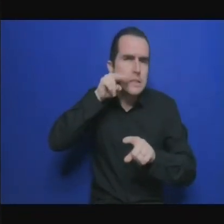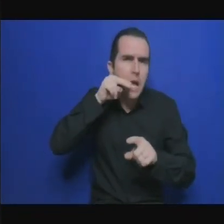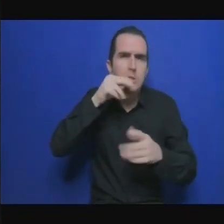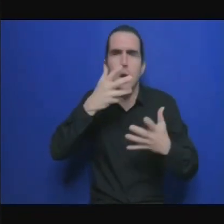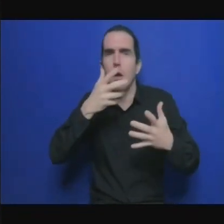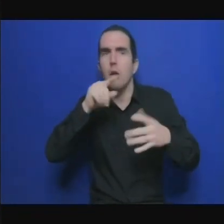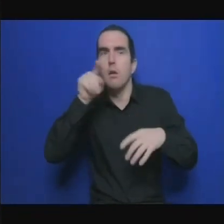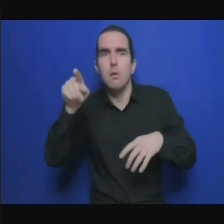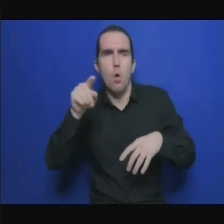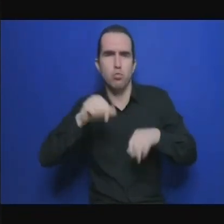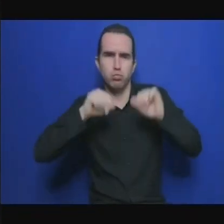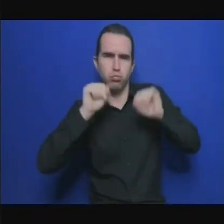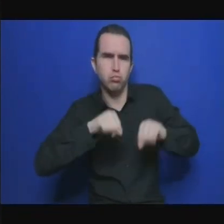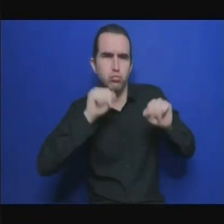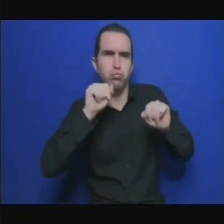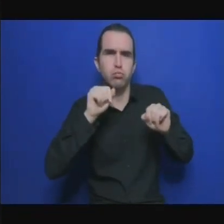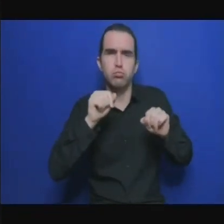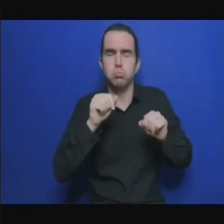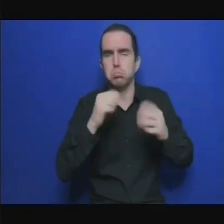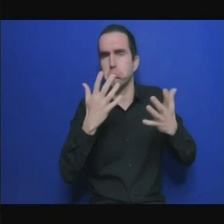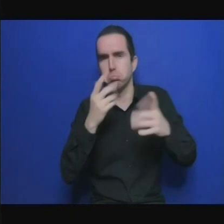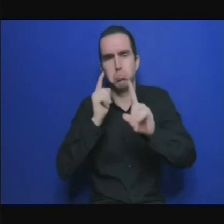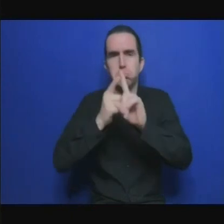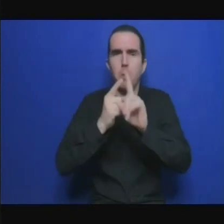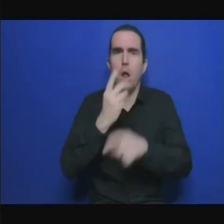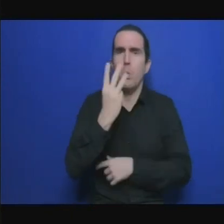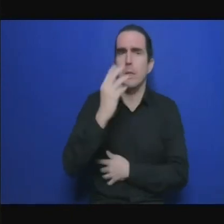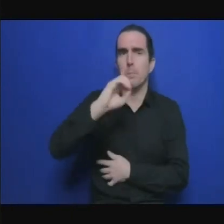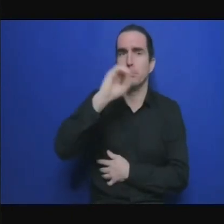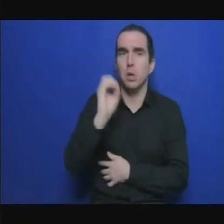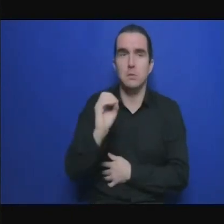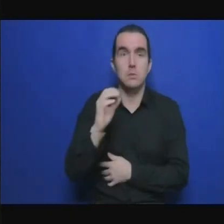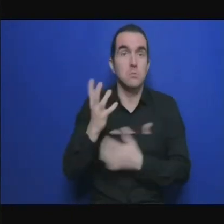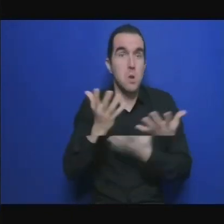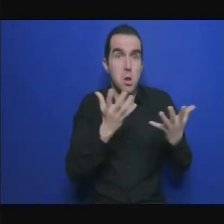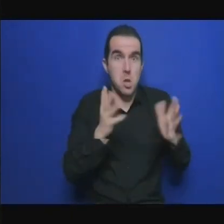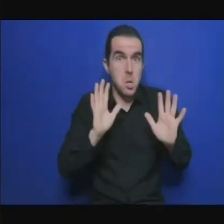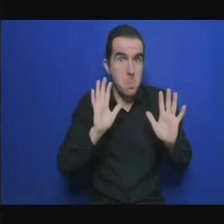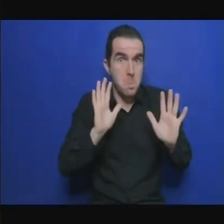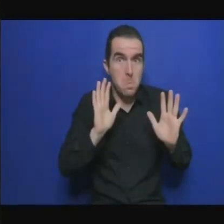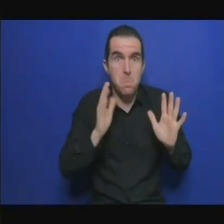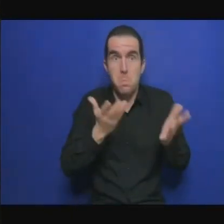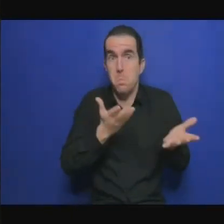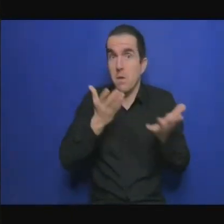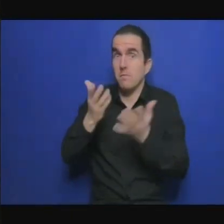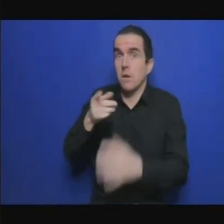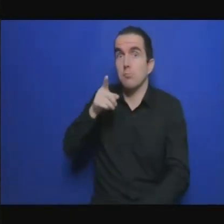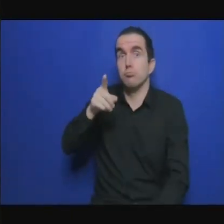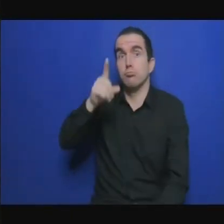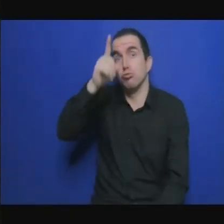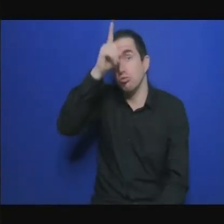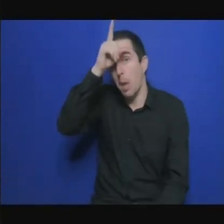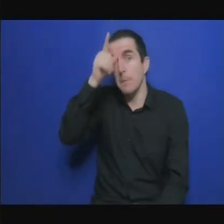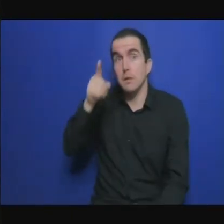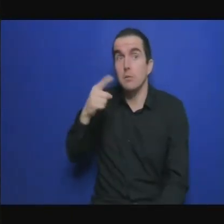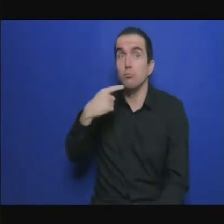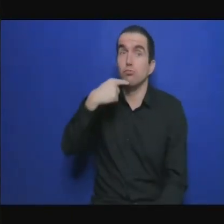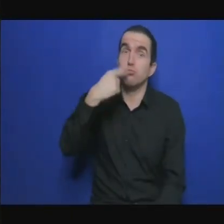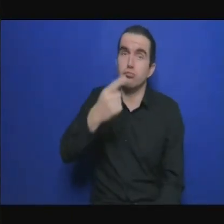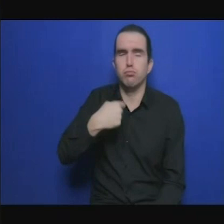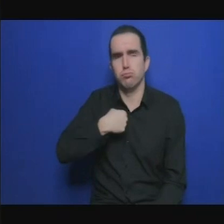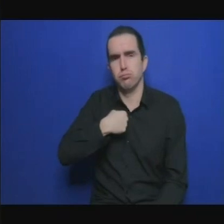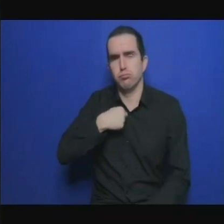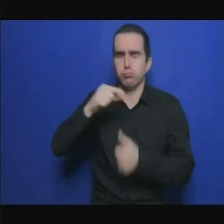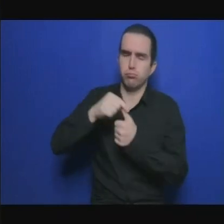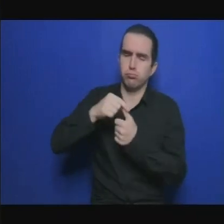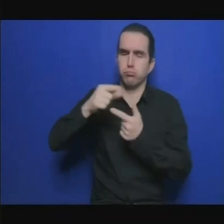si je ne sais pas l'Allemagne dit on va faire ceci le secteur privé il est à l'aise et il sait